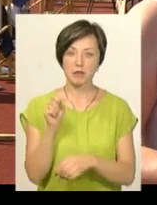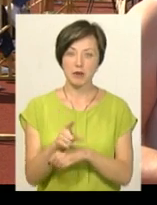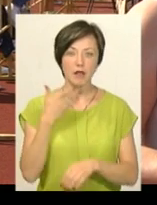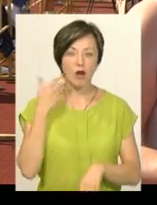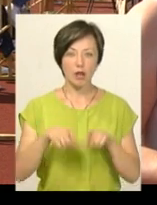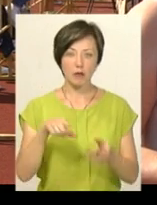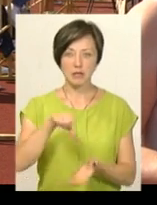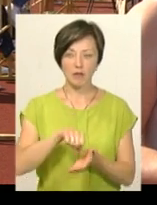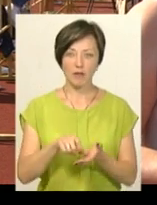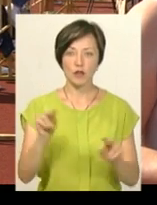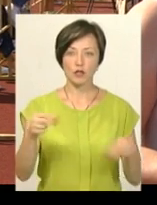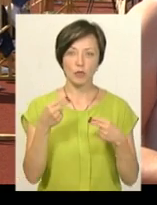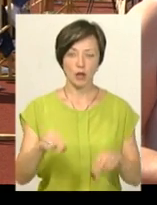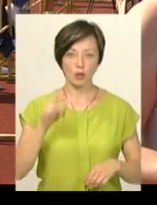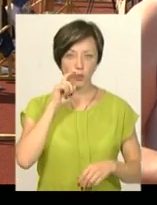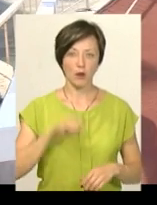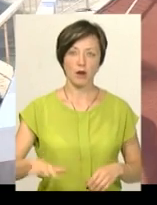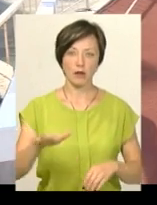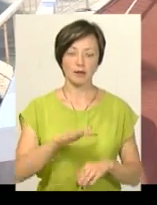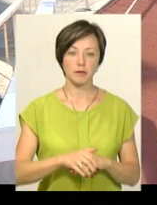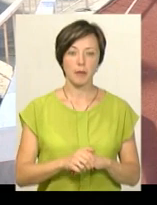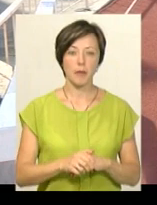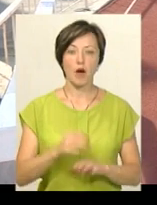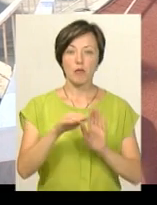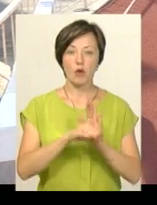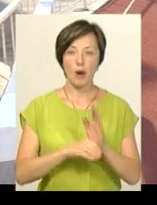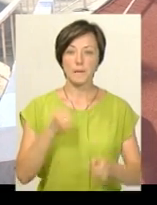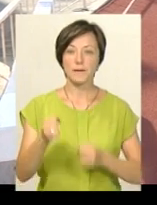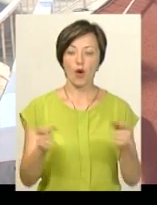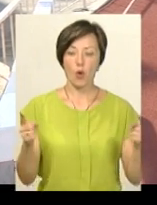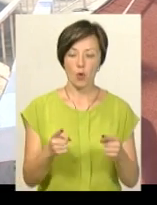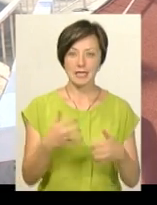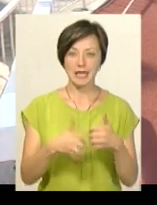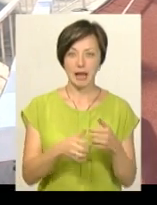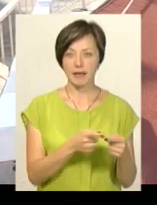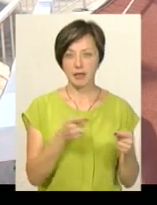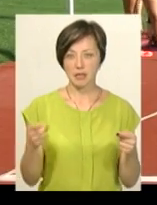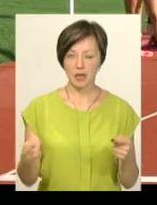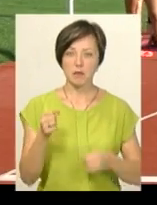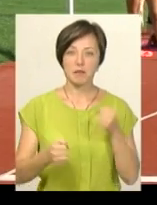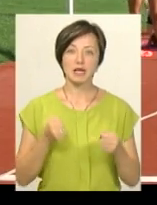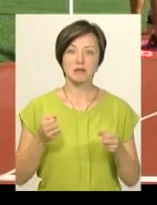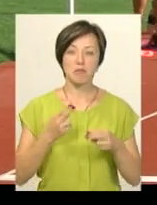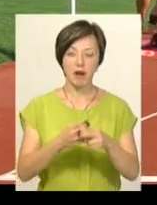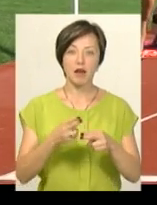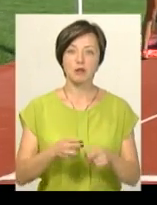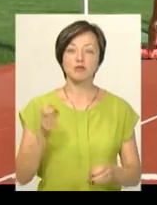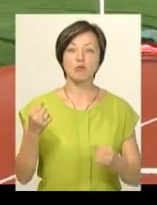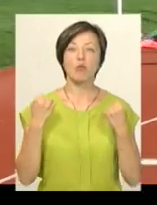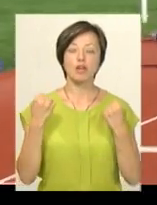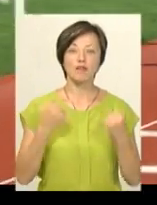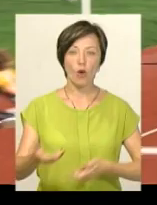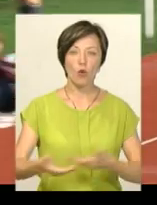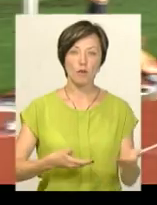які будуть представлені на чемпіонаті України. Тож у програмі біг на короткі і середні дистанції, біг з бар'єрами, спортивна ходьба,